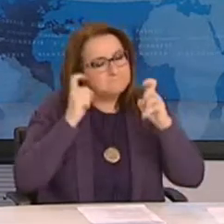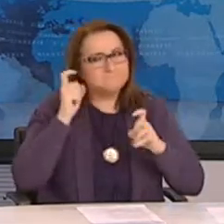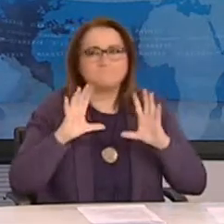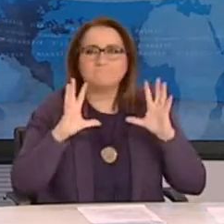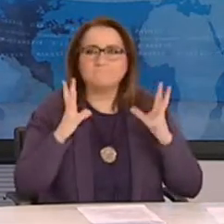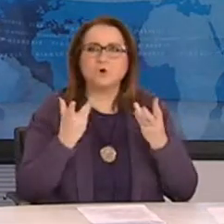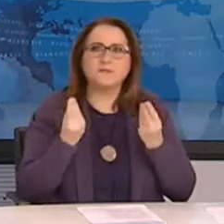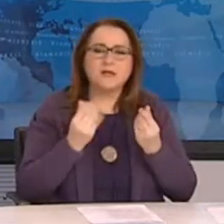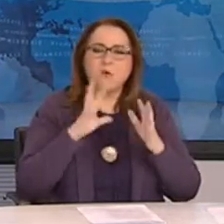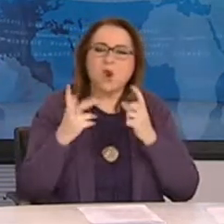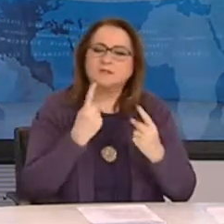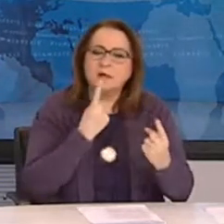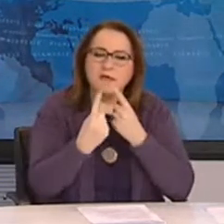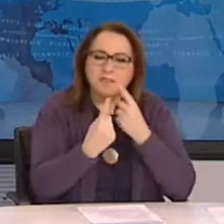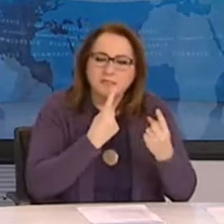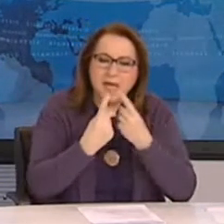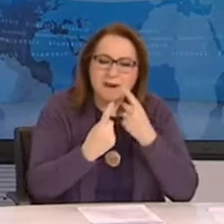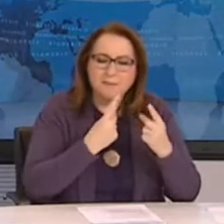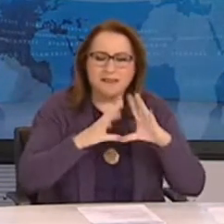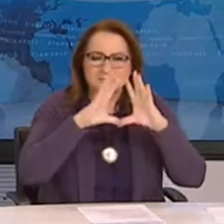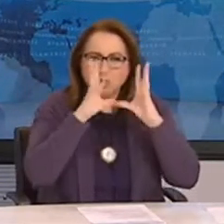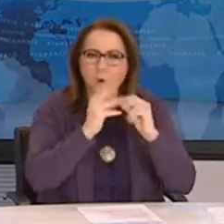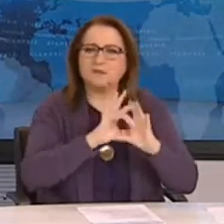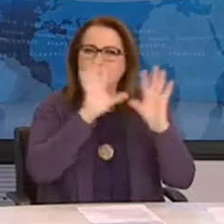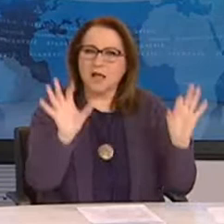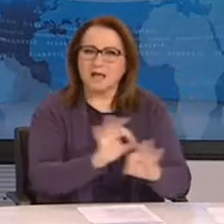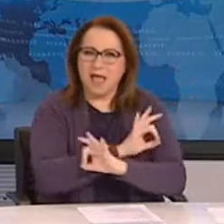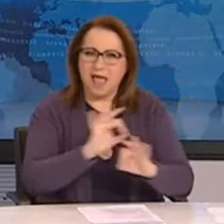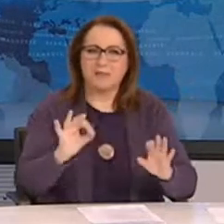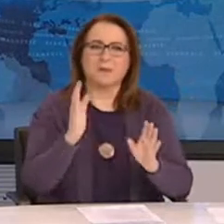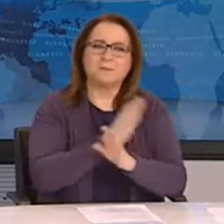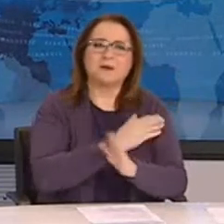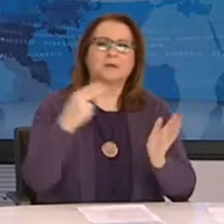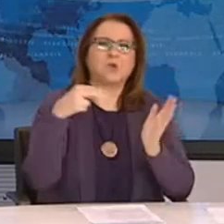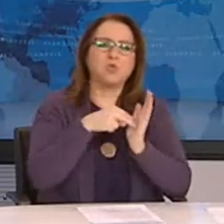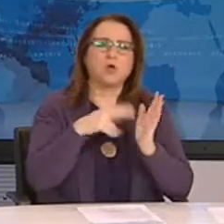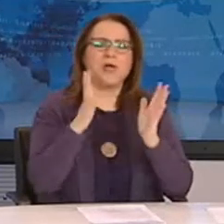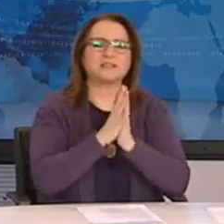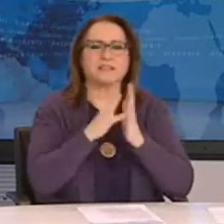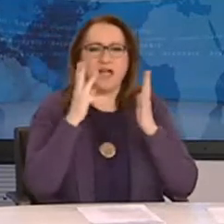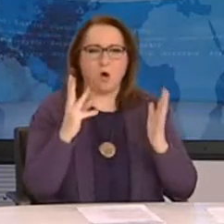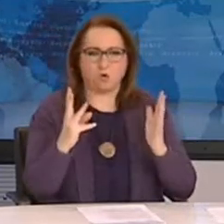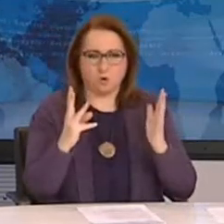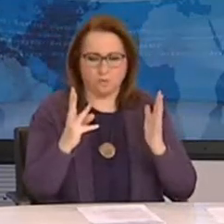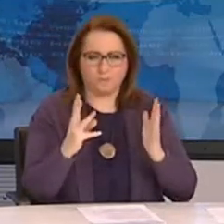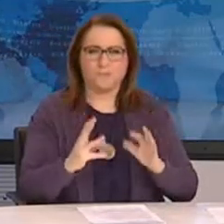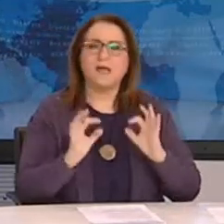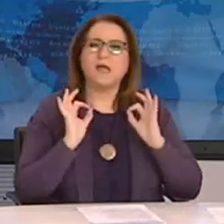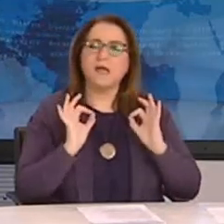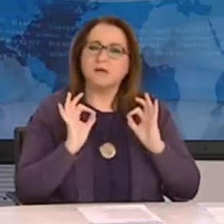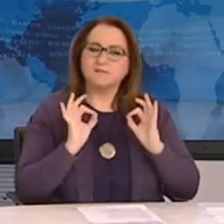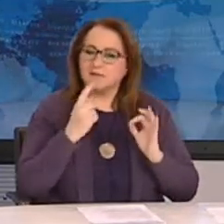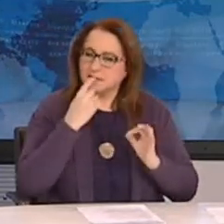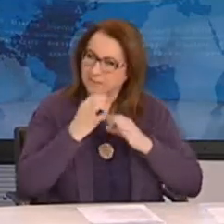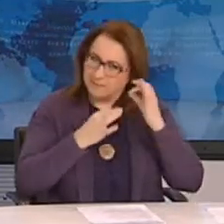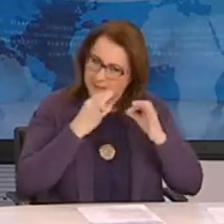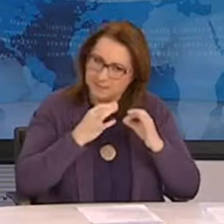συλλογικών διαπραγματεύσεων, πριν από το τέλος του 2018. Βέβαια, θα πρέπει να πούμε ότι από τις